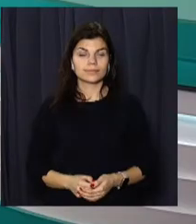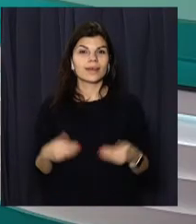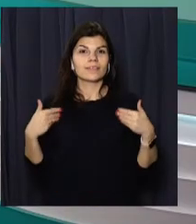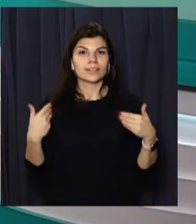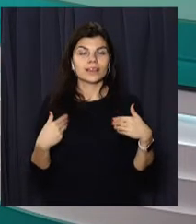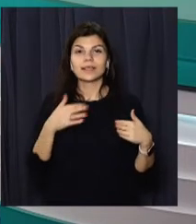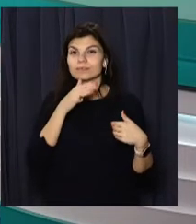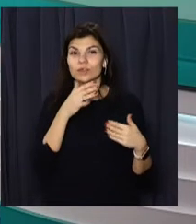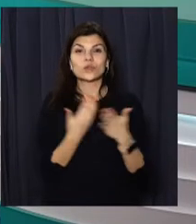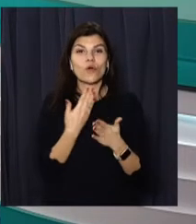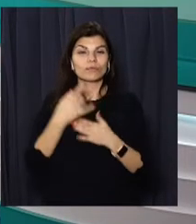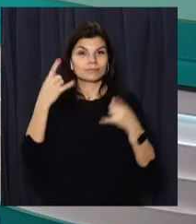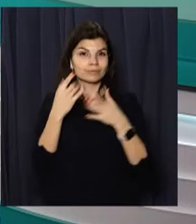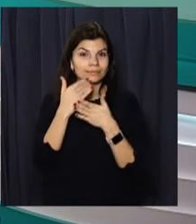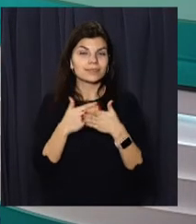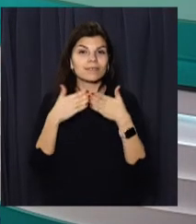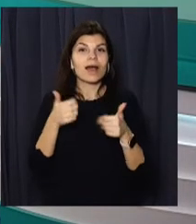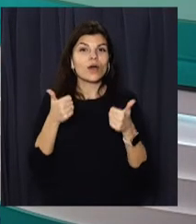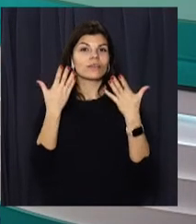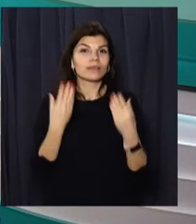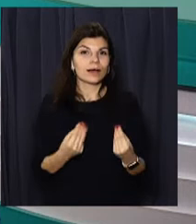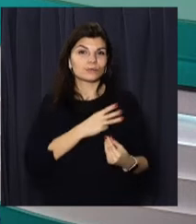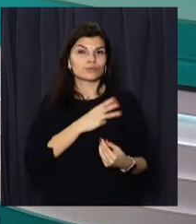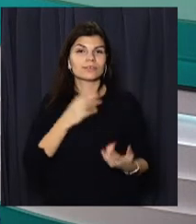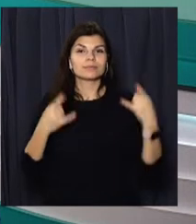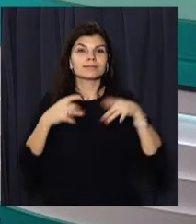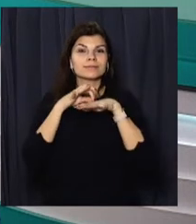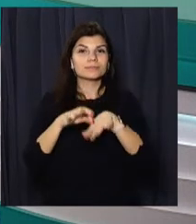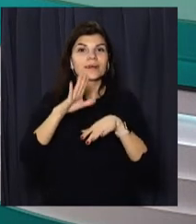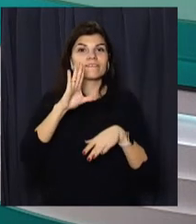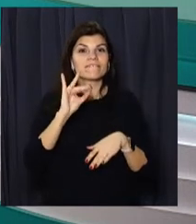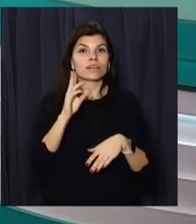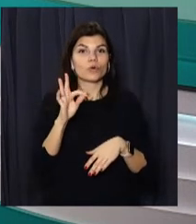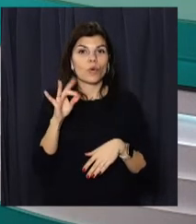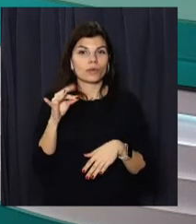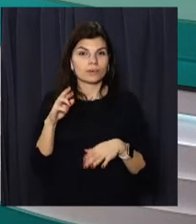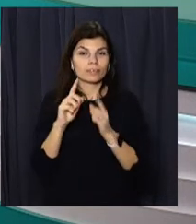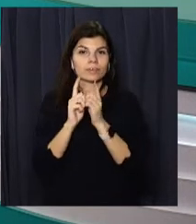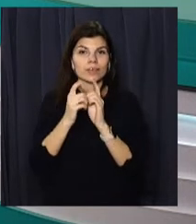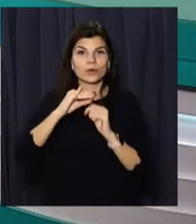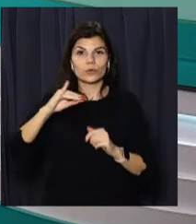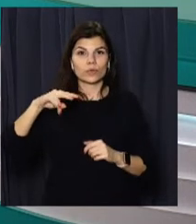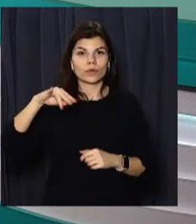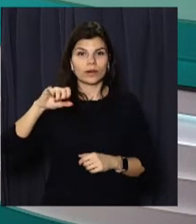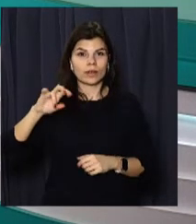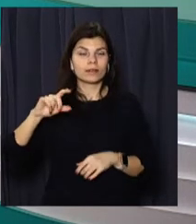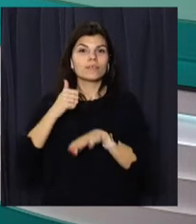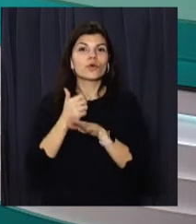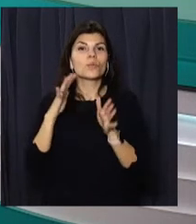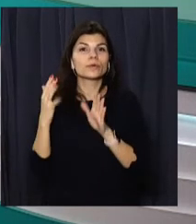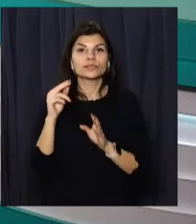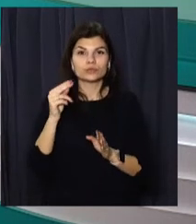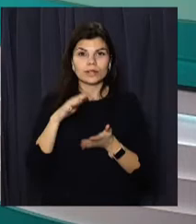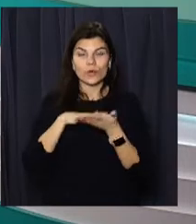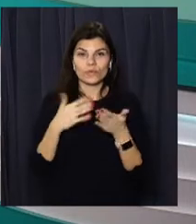Вітаю! Час новин на відкритому. Гарного дня вам бажають Вікторія Вахрушина та сурдоперекладачка Юліана Поговкіна. І про головні події